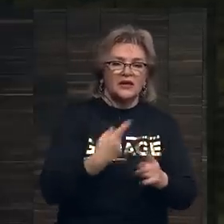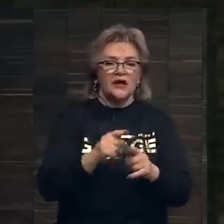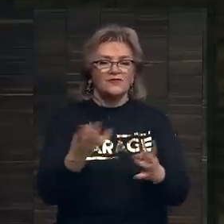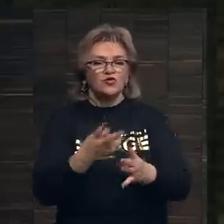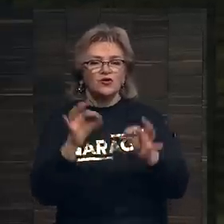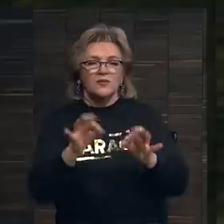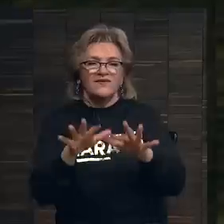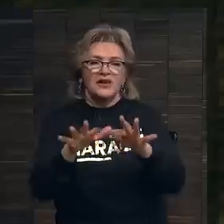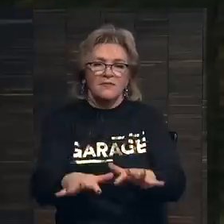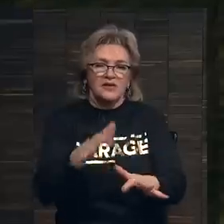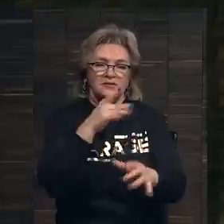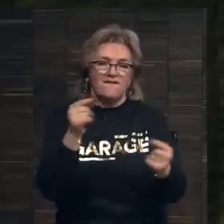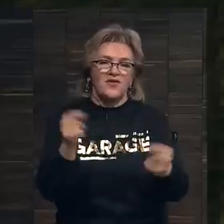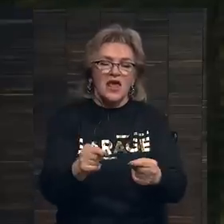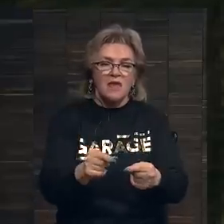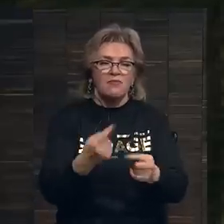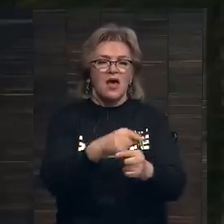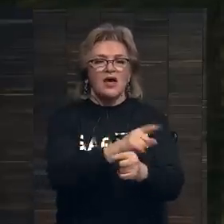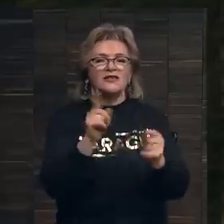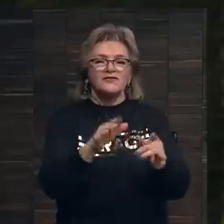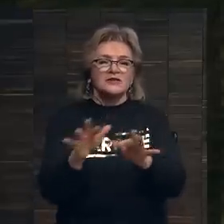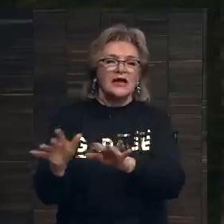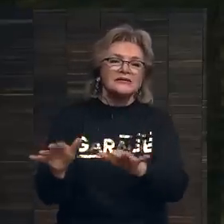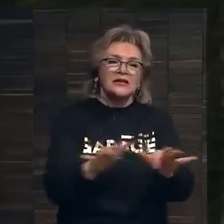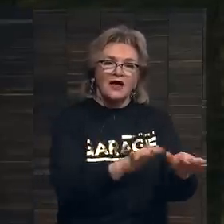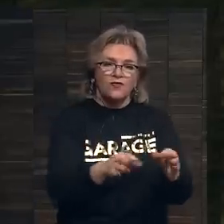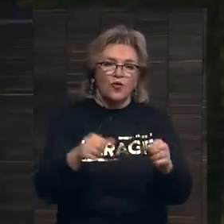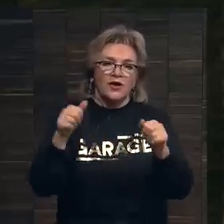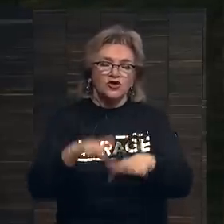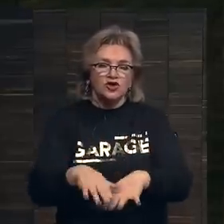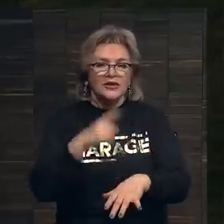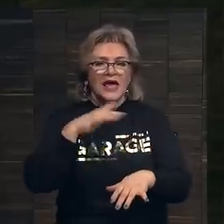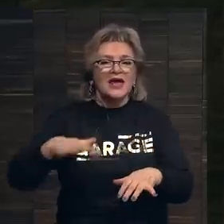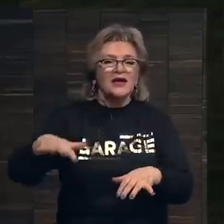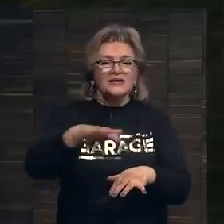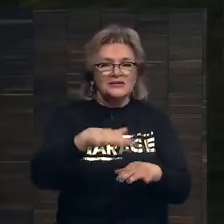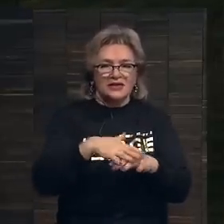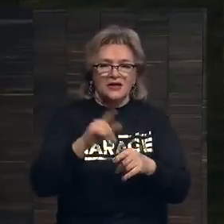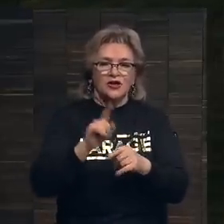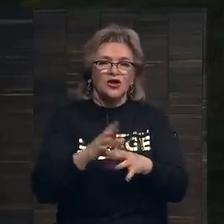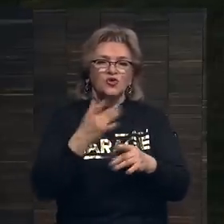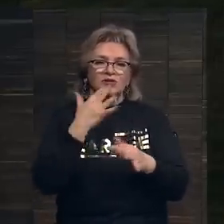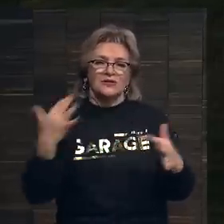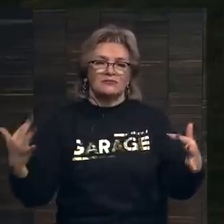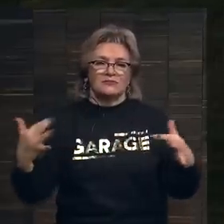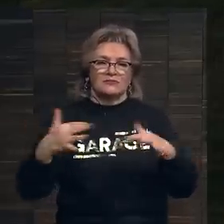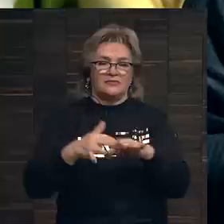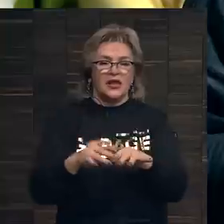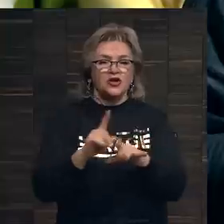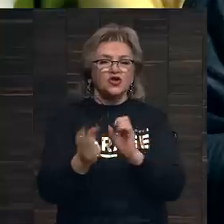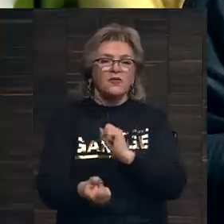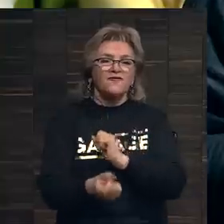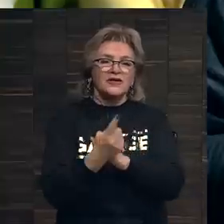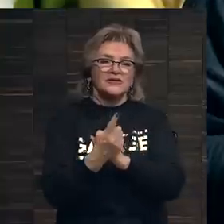нужно правильное место и время, это всегда деловое решение. Российский рынок должен интернационализироваться, чтобы